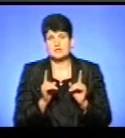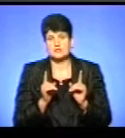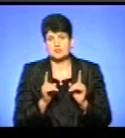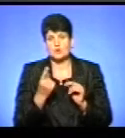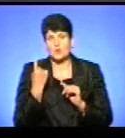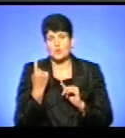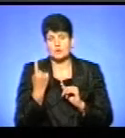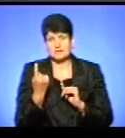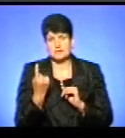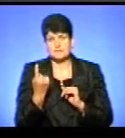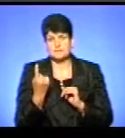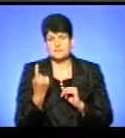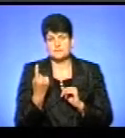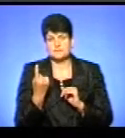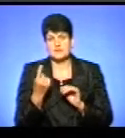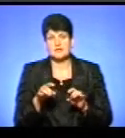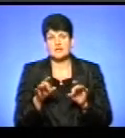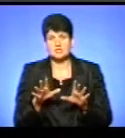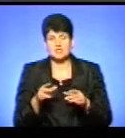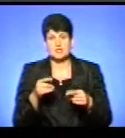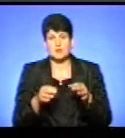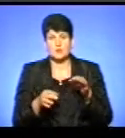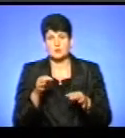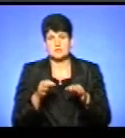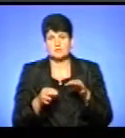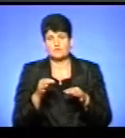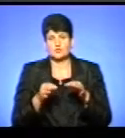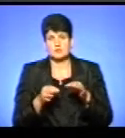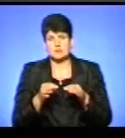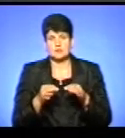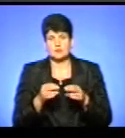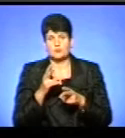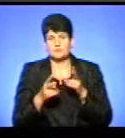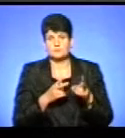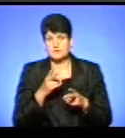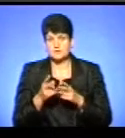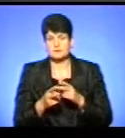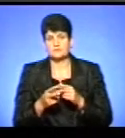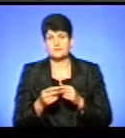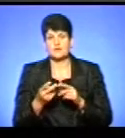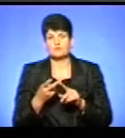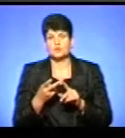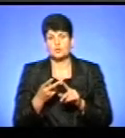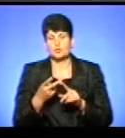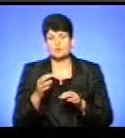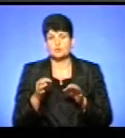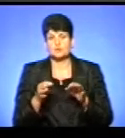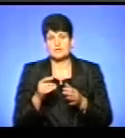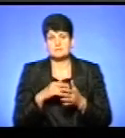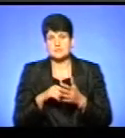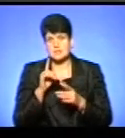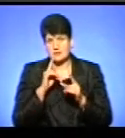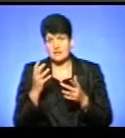одне рішення оскарженого в суді першої інстанції. Правда, в другому суді міська рада